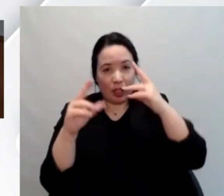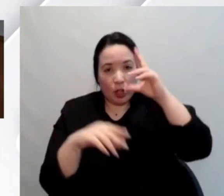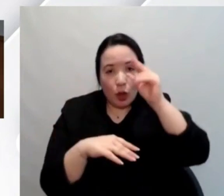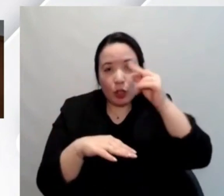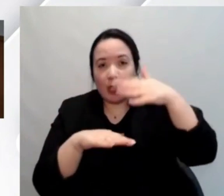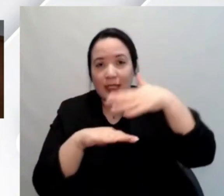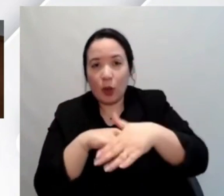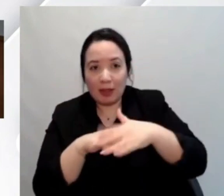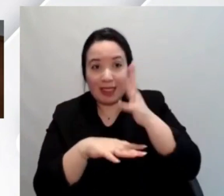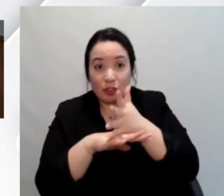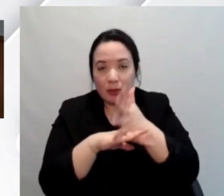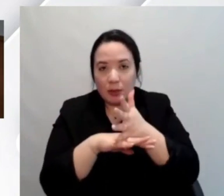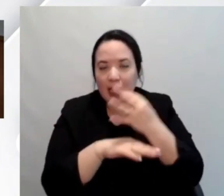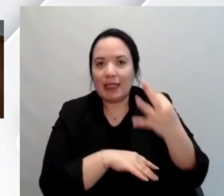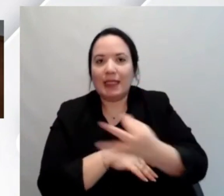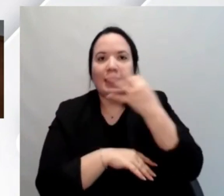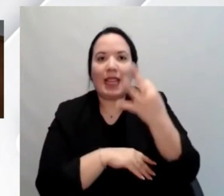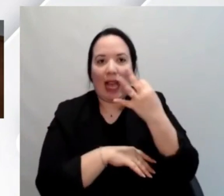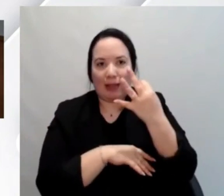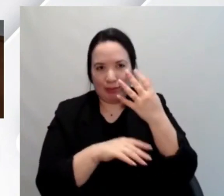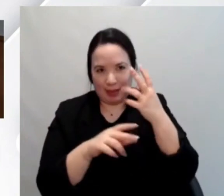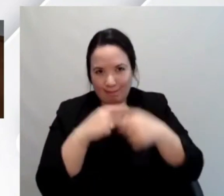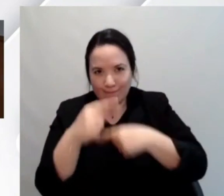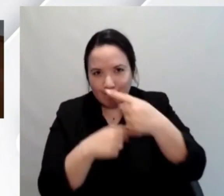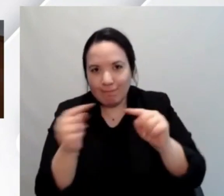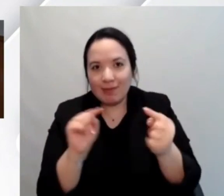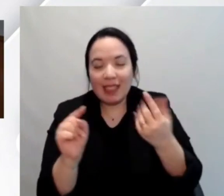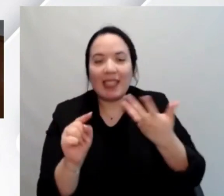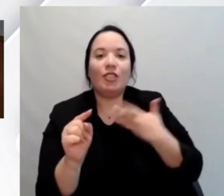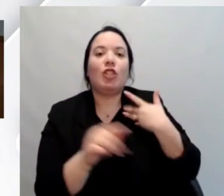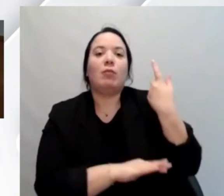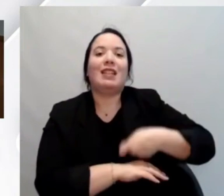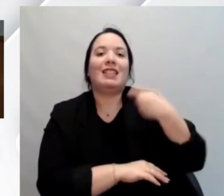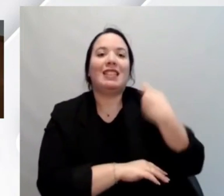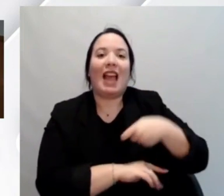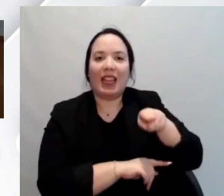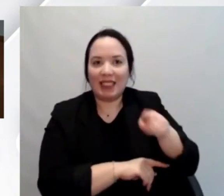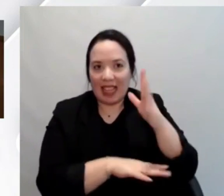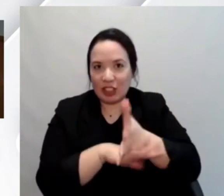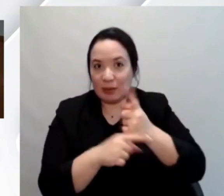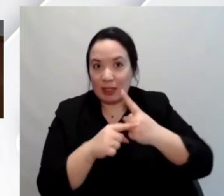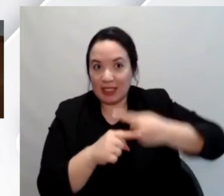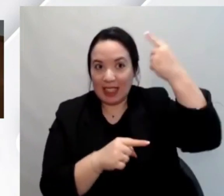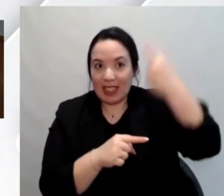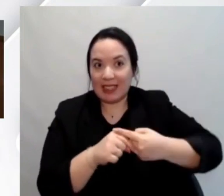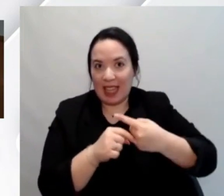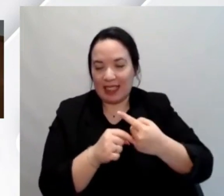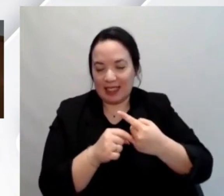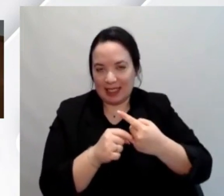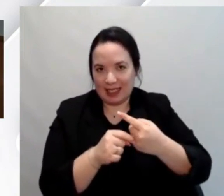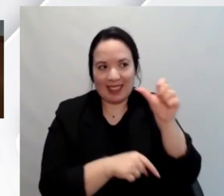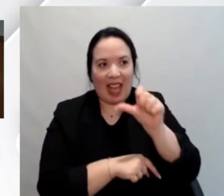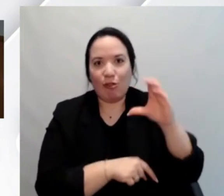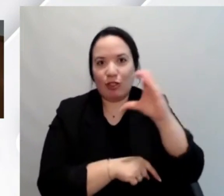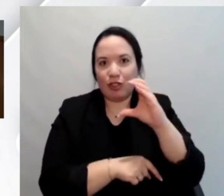delle competenze abbiamo il presidente di Accessibility Day Sauro Cesaretti, Accessibility Day è lasciamolo dire il